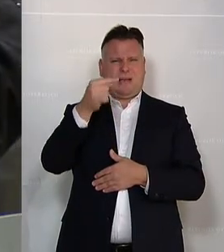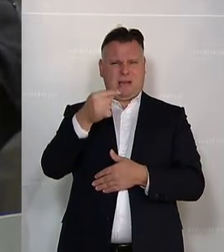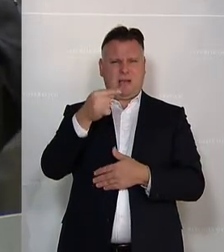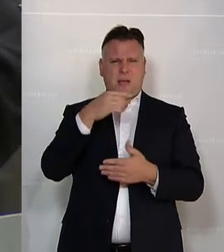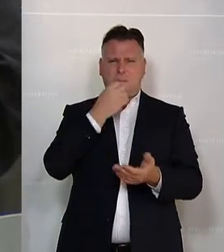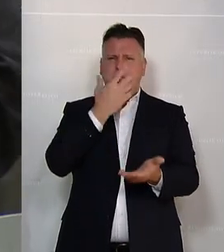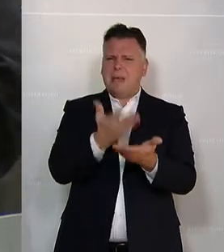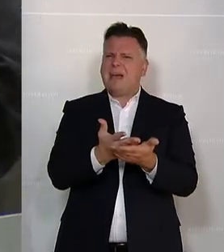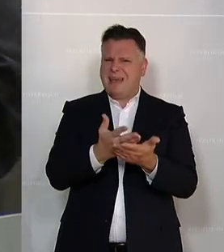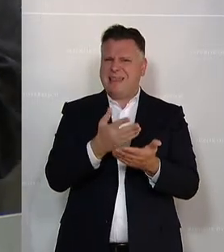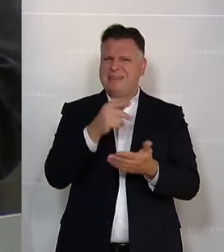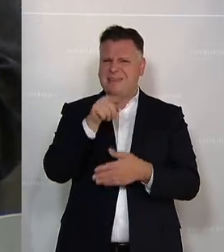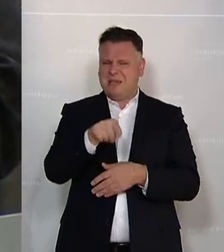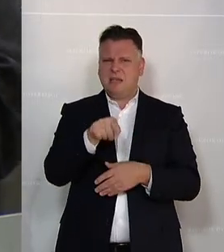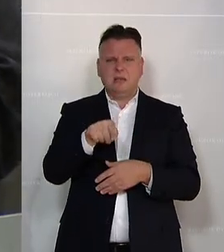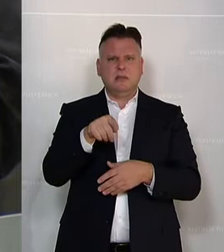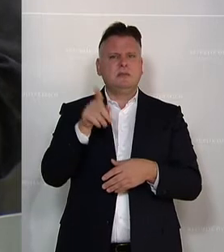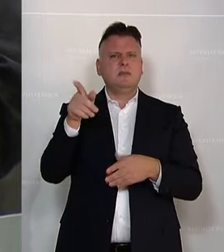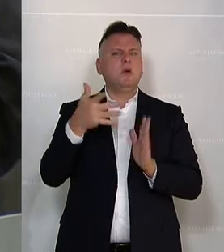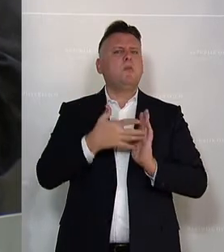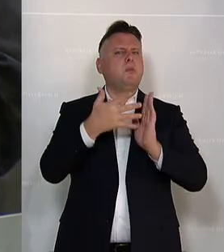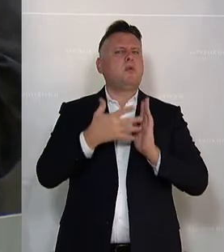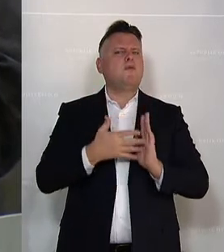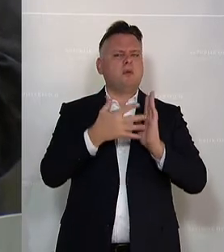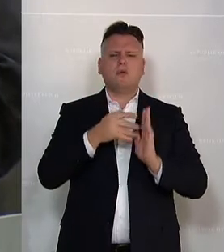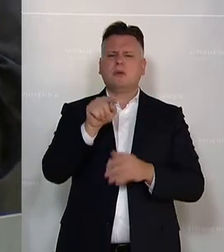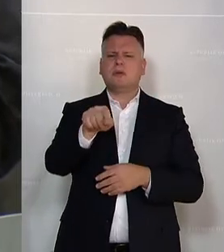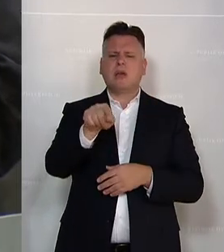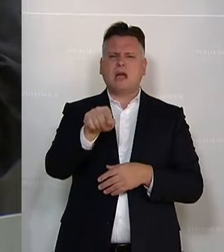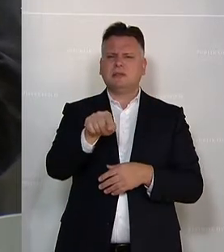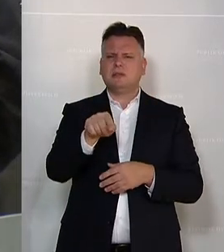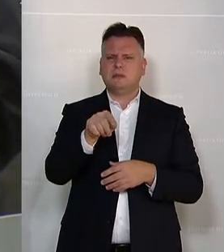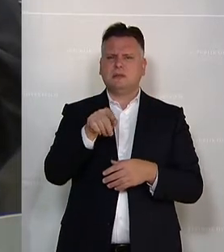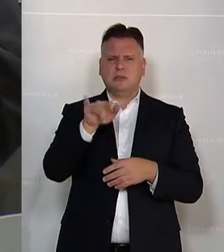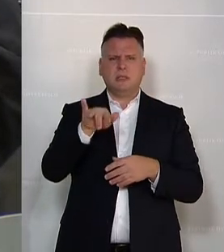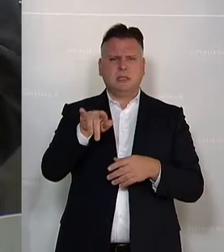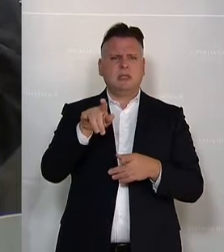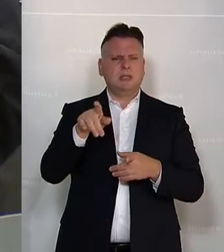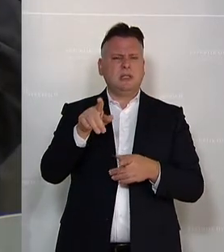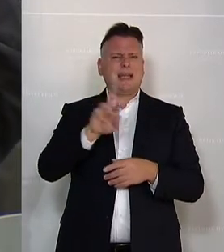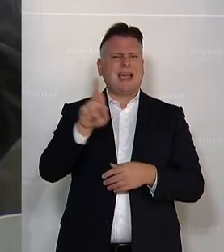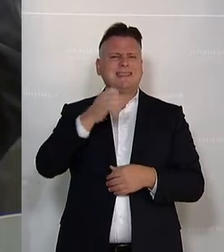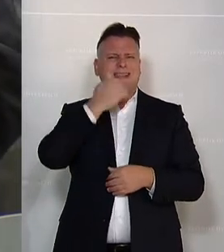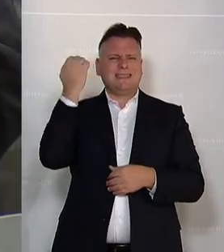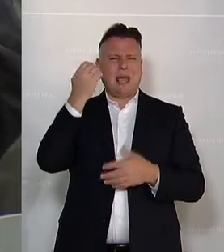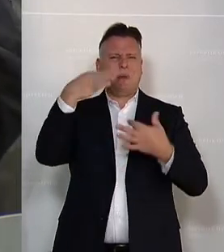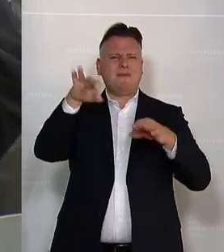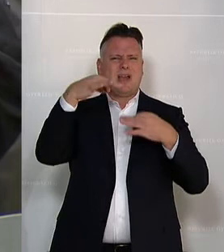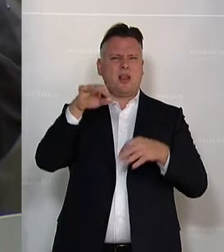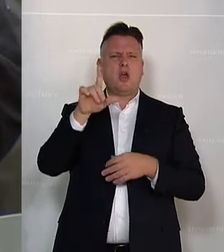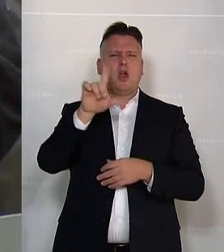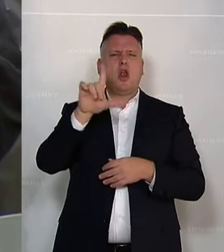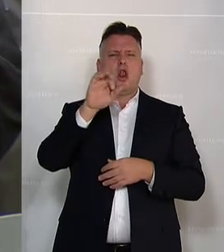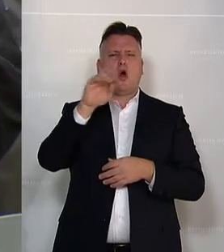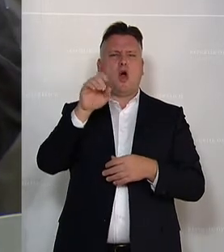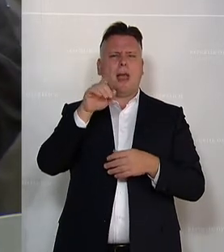Welche Kurzergebnisse liefert die Prüfung betreffend der Unterbindung der faschistischen Gedenkfeier am Läubacher Feld,